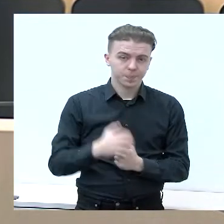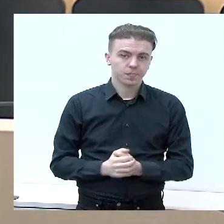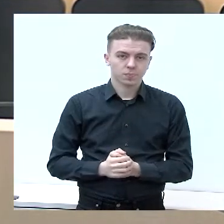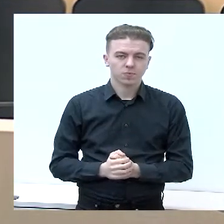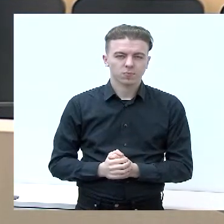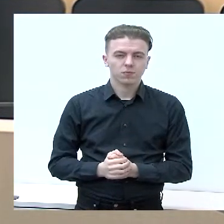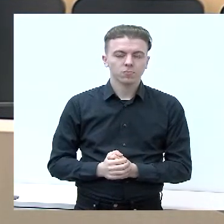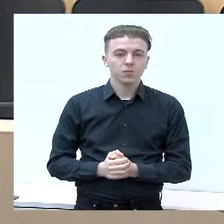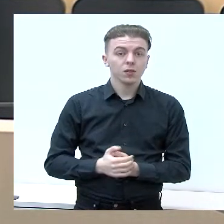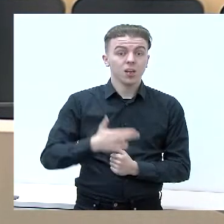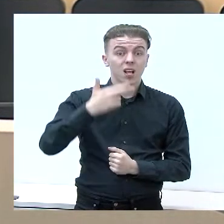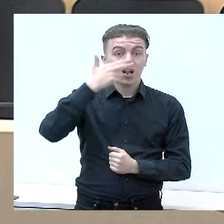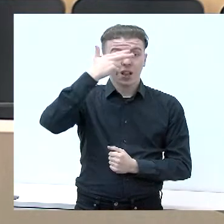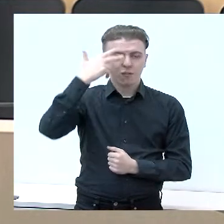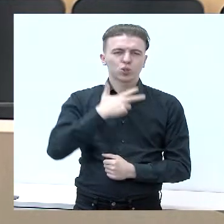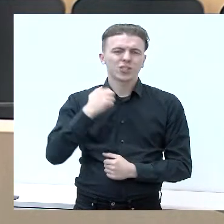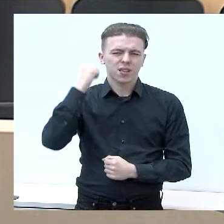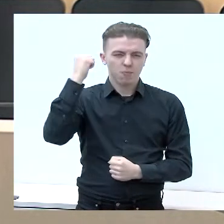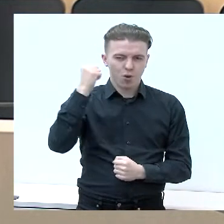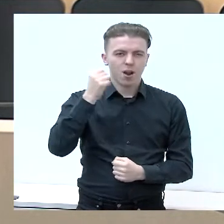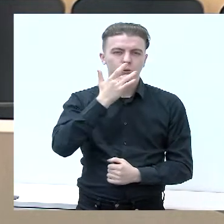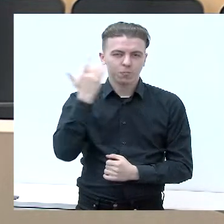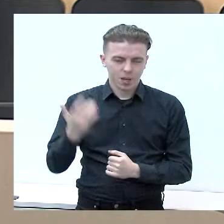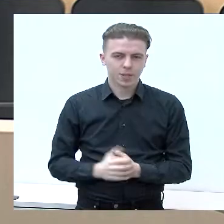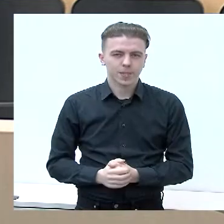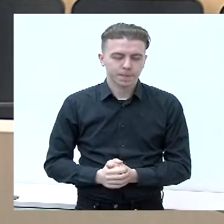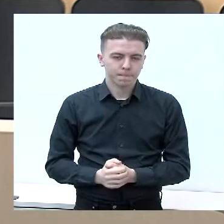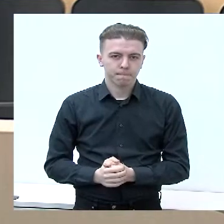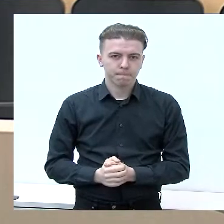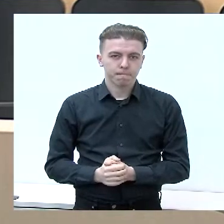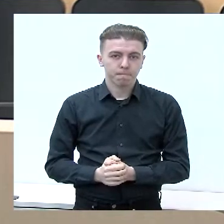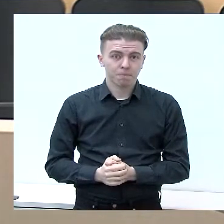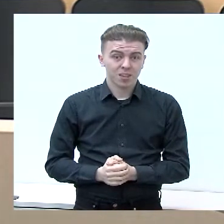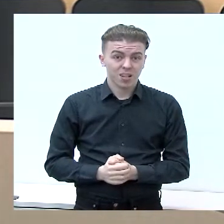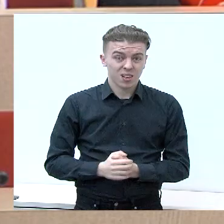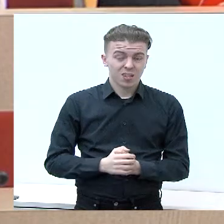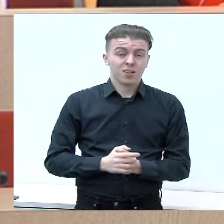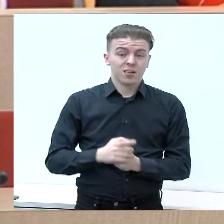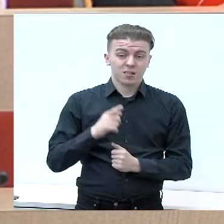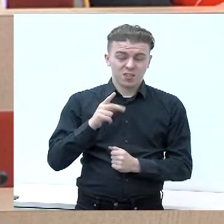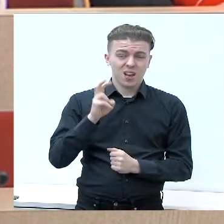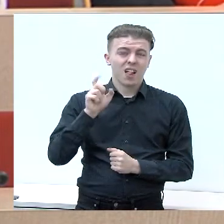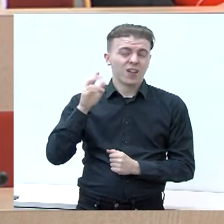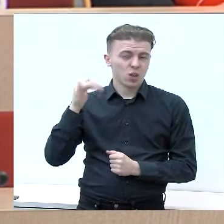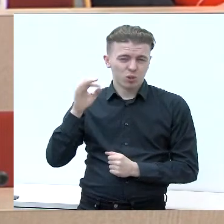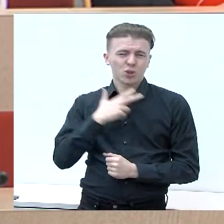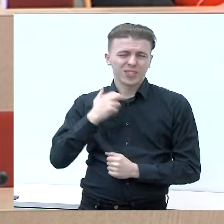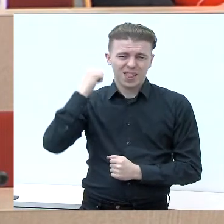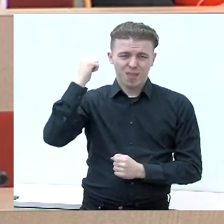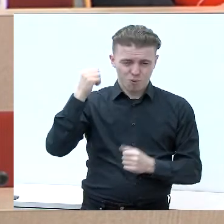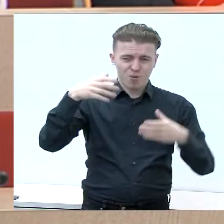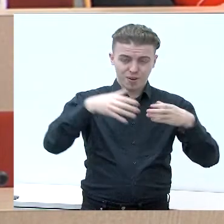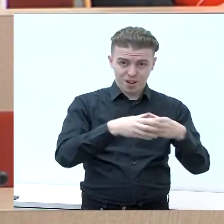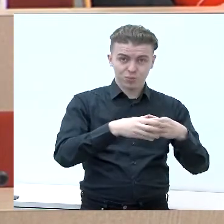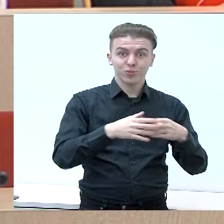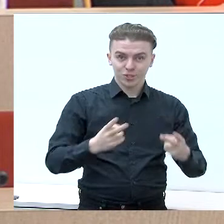Lietuvos Socialdemokratų partija, prašom, dvi minutės. Kalvarijos Socialdemokratai džiaugiasi, kad į